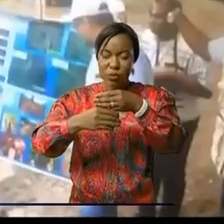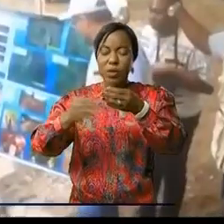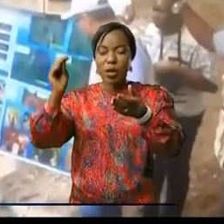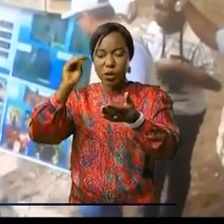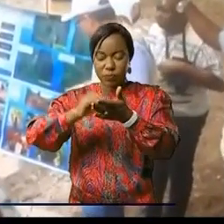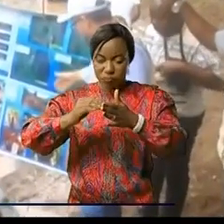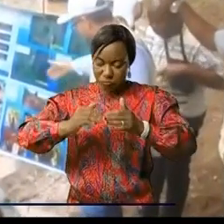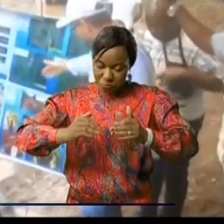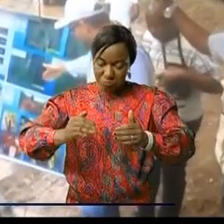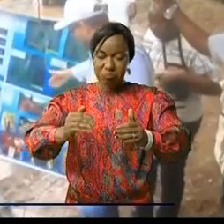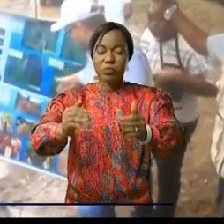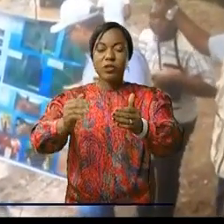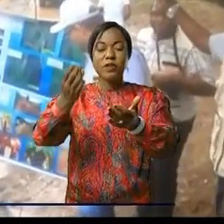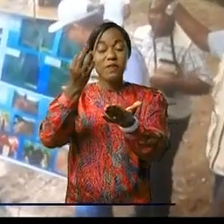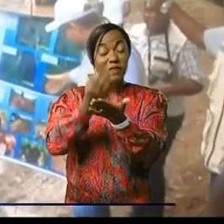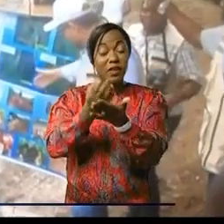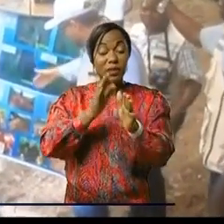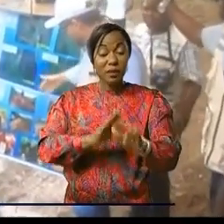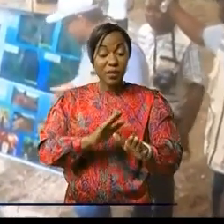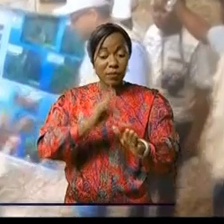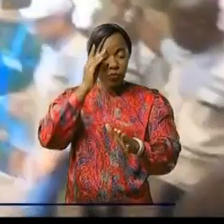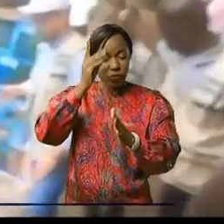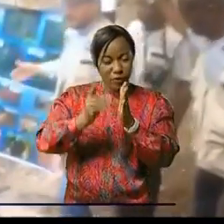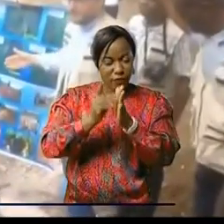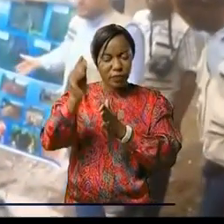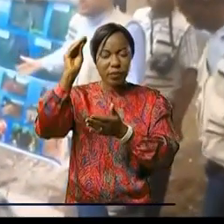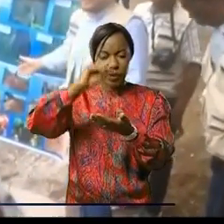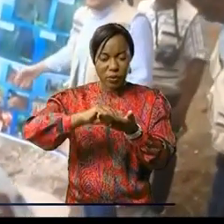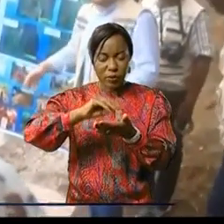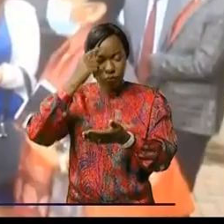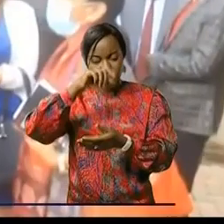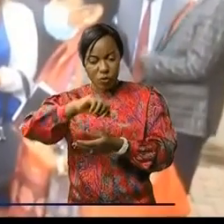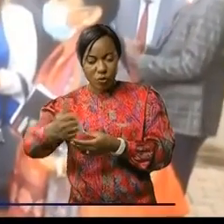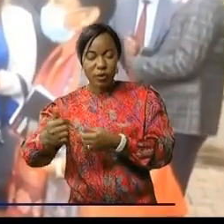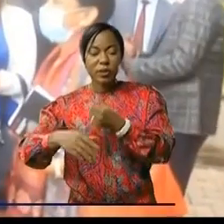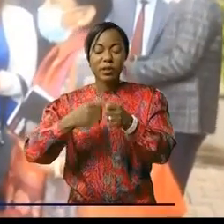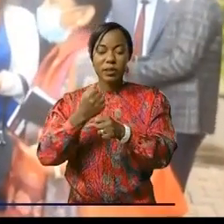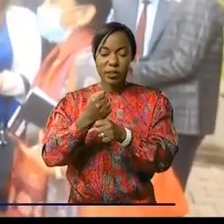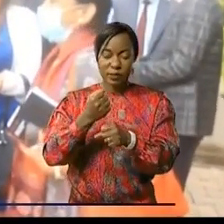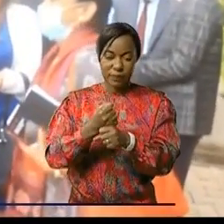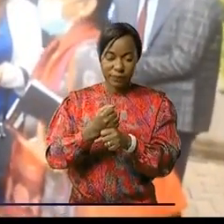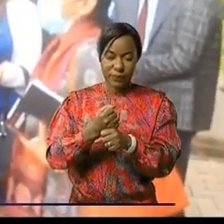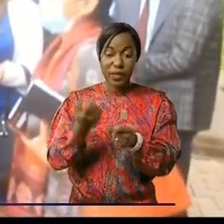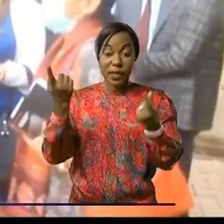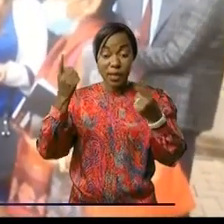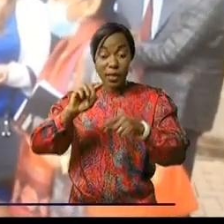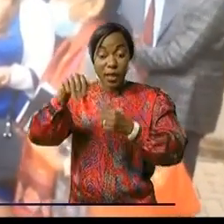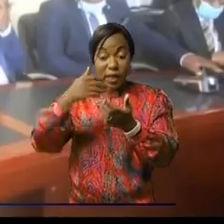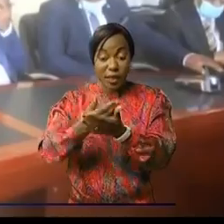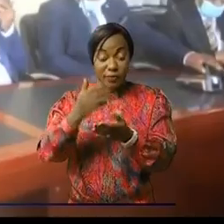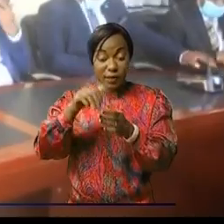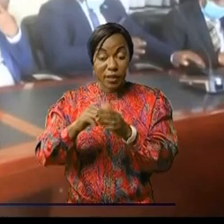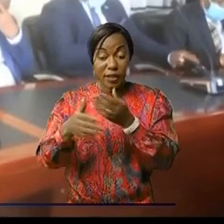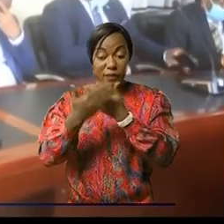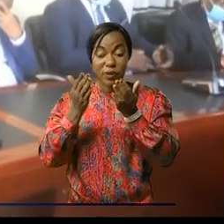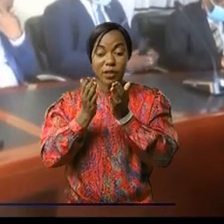'UNOPS attend d'autres financements pour qu'elle évolue avec d'autres travaux prévus. Aussitôt arrivée dans la ville de Bukavu, la délégation